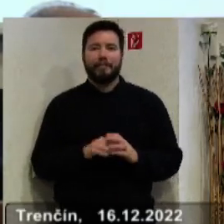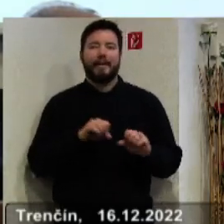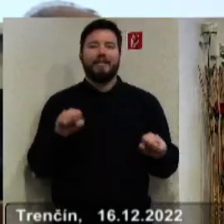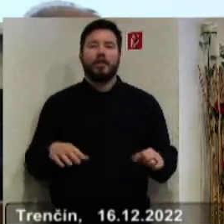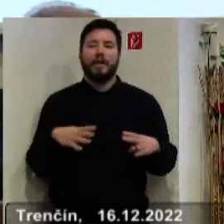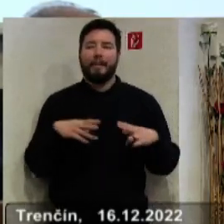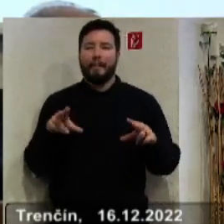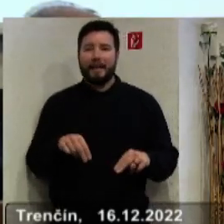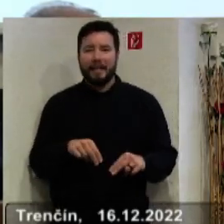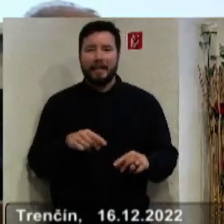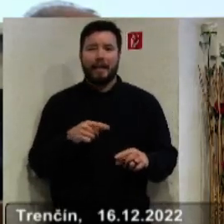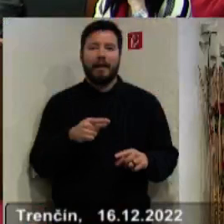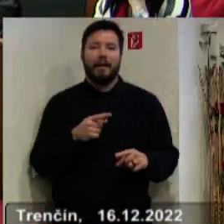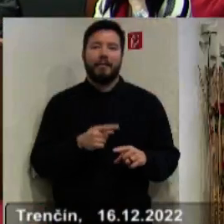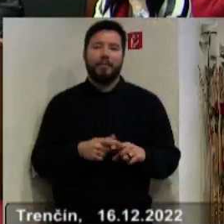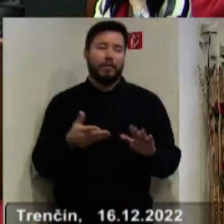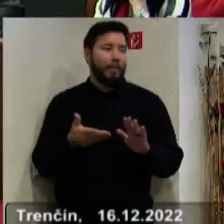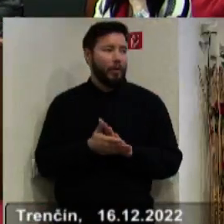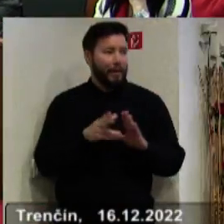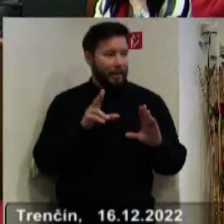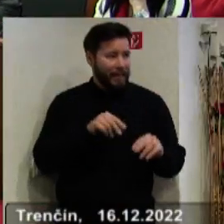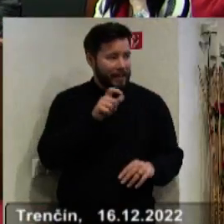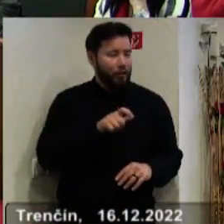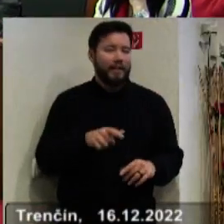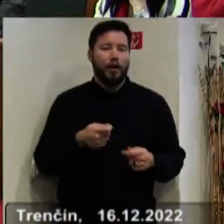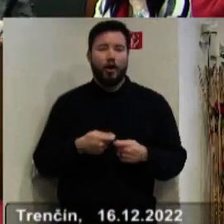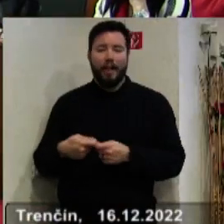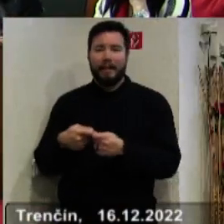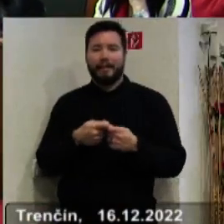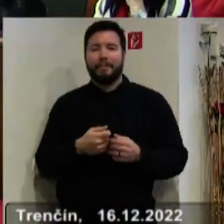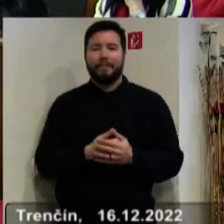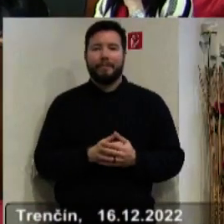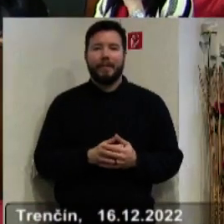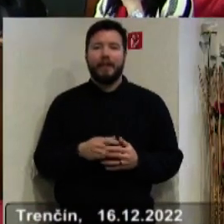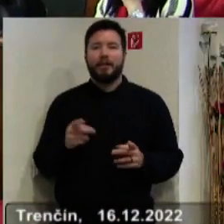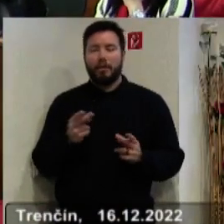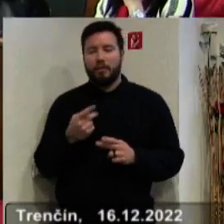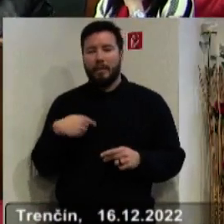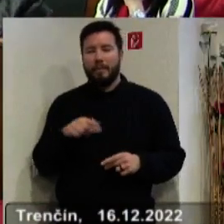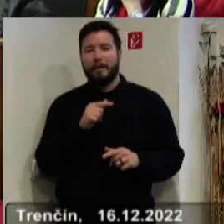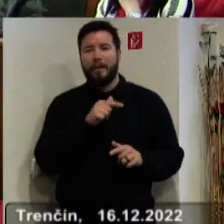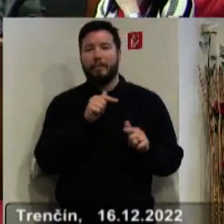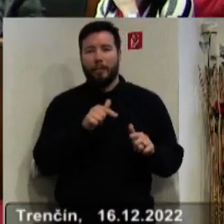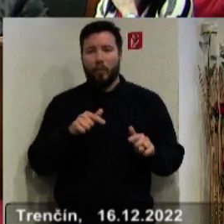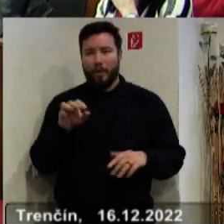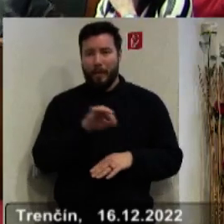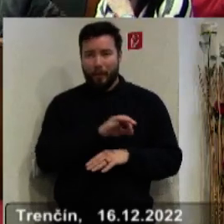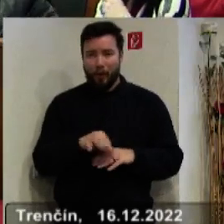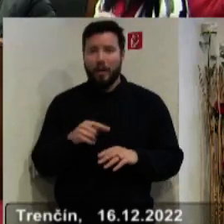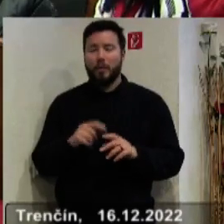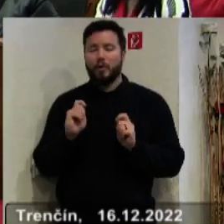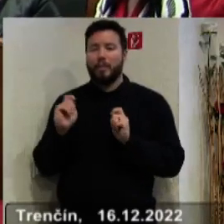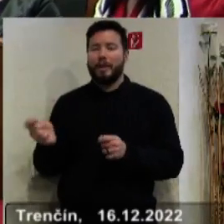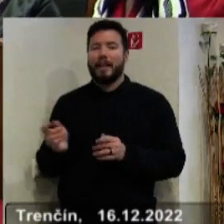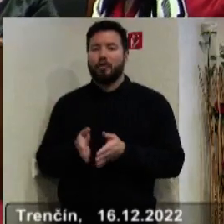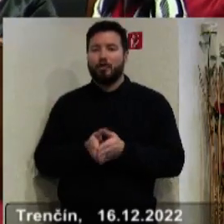Vážený pán predseda, pán, vážený pani podpredsedovia, milé kolegyne, kolegovia, okrem toho, že podporujeme tento projekt a podanie tejto